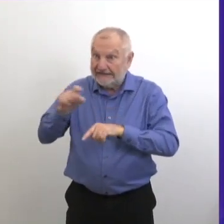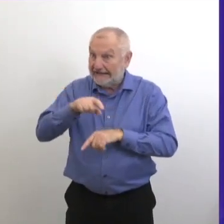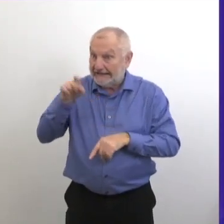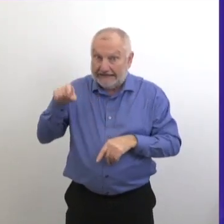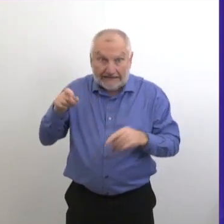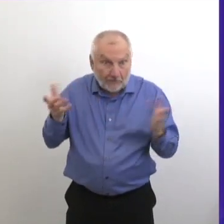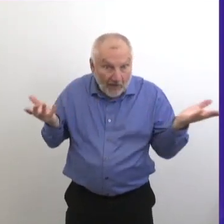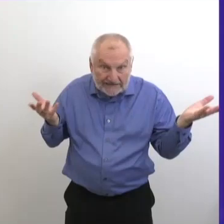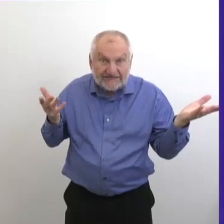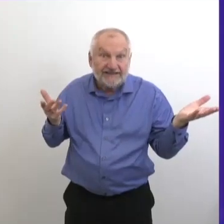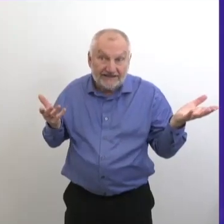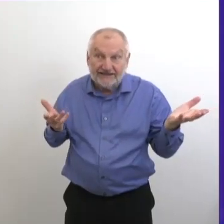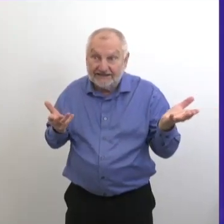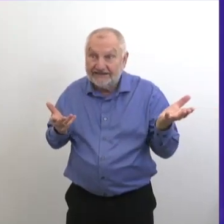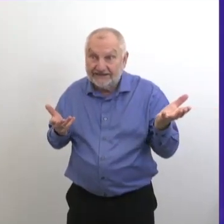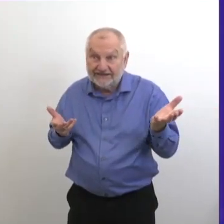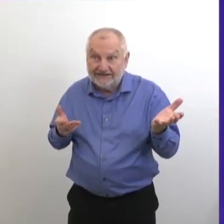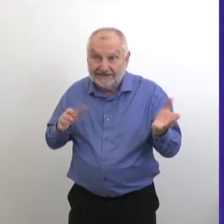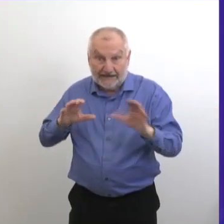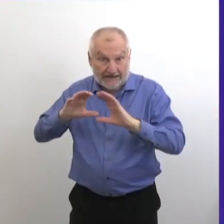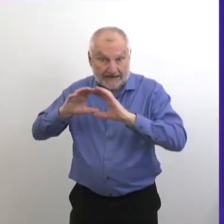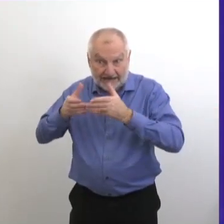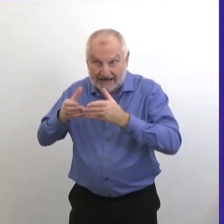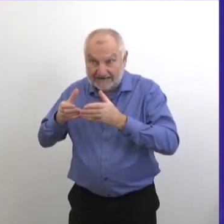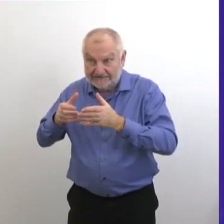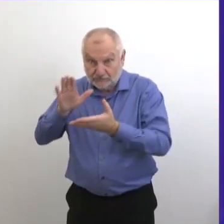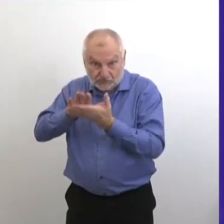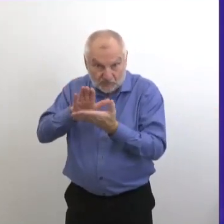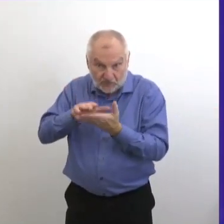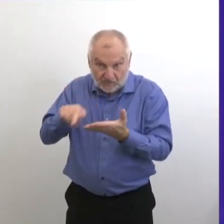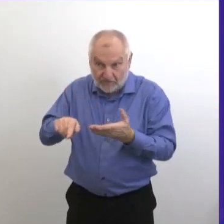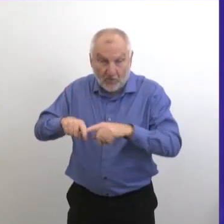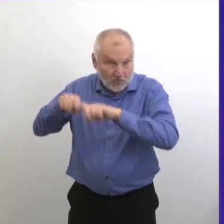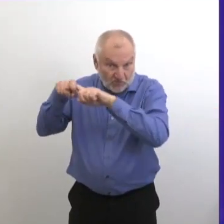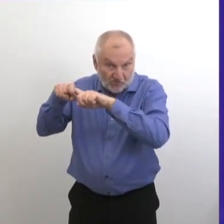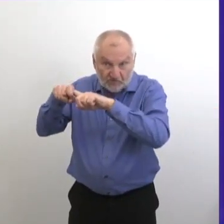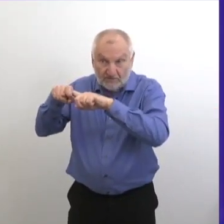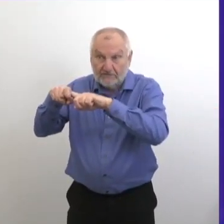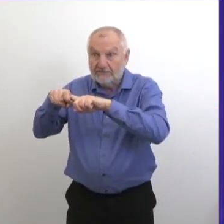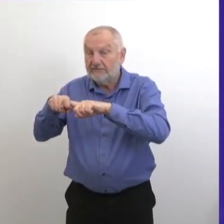il fallait absolument qu'on allule les classes pendant un certain temps. Tout ça, ça a contribué